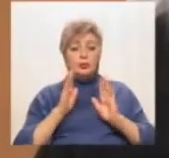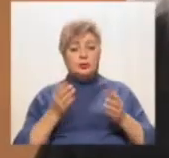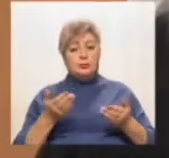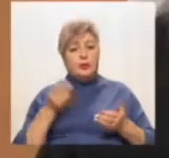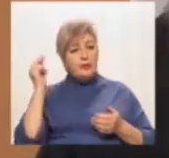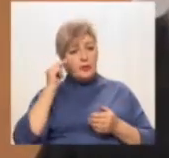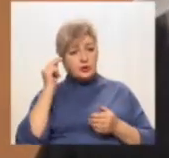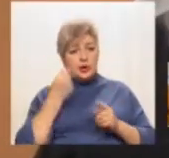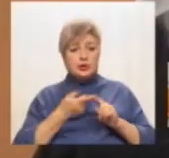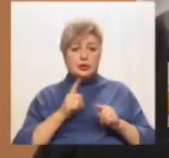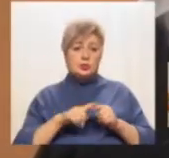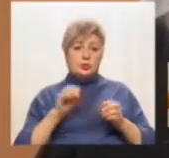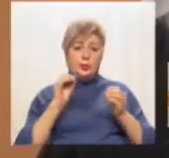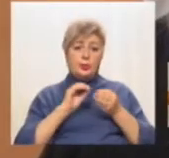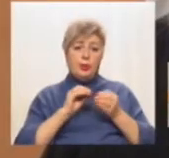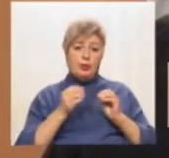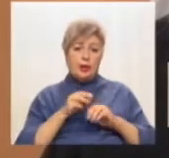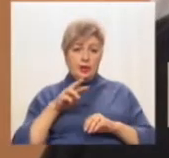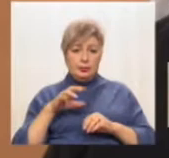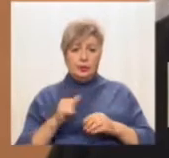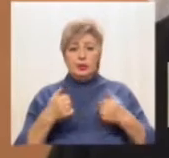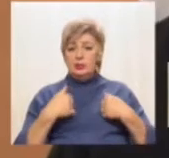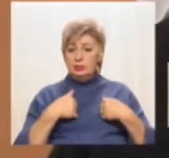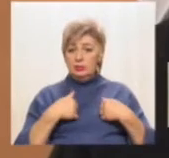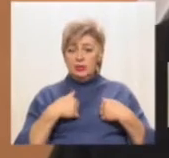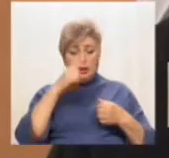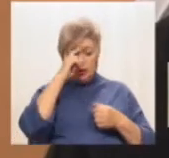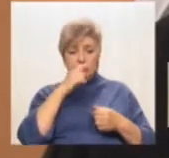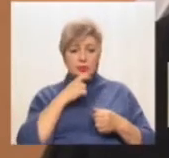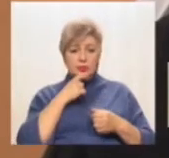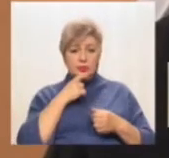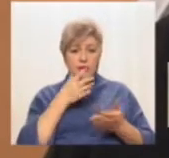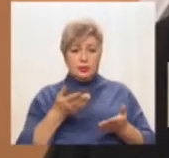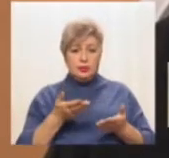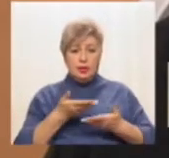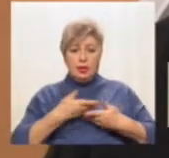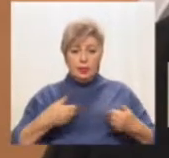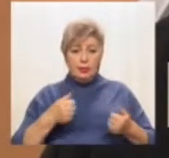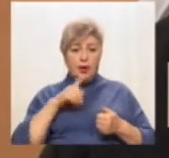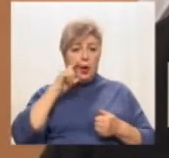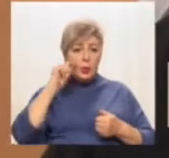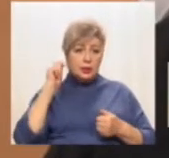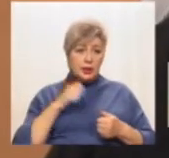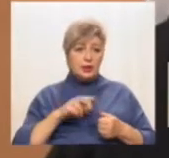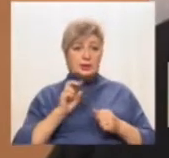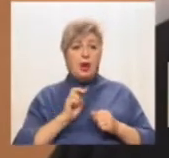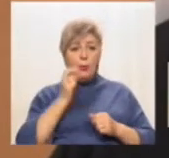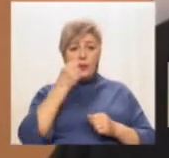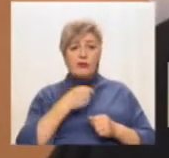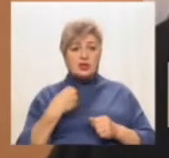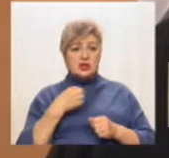цю проблему, але я не розумію. Ми Українська православна церква,